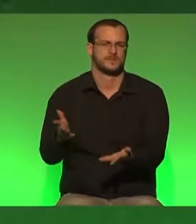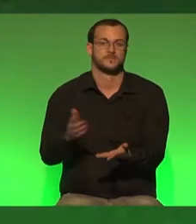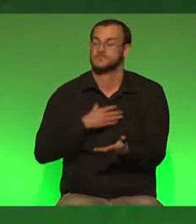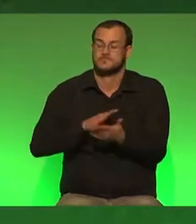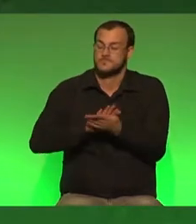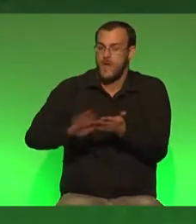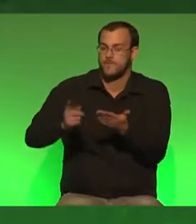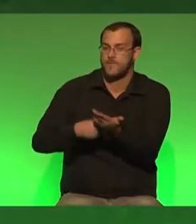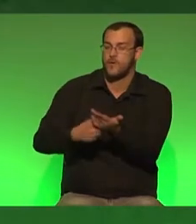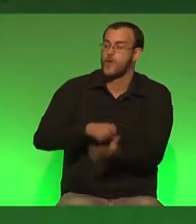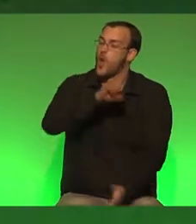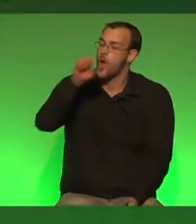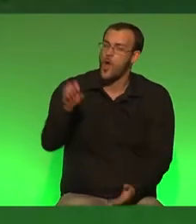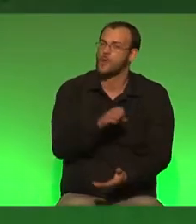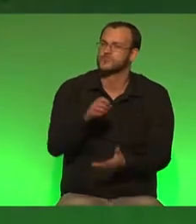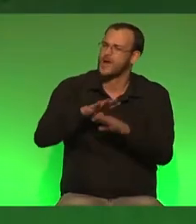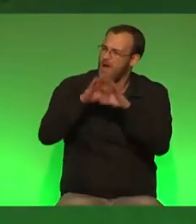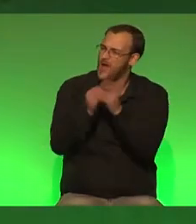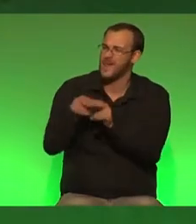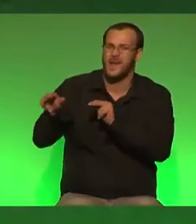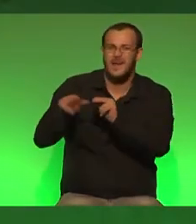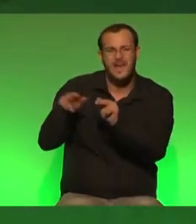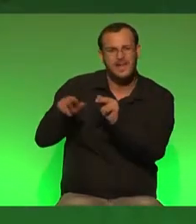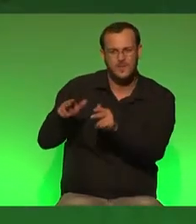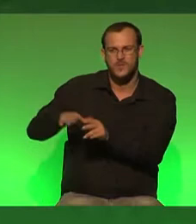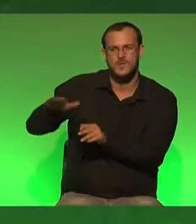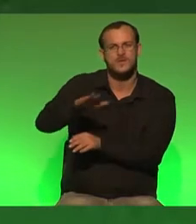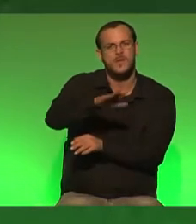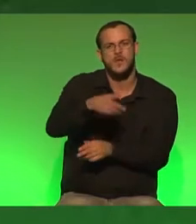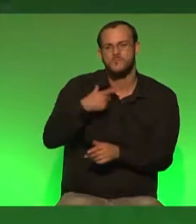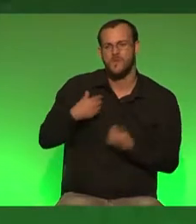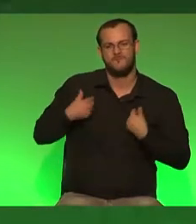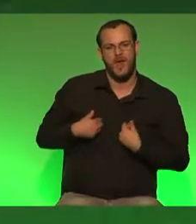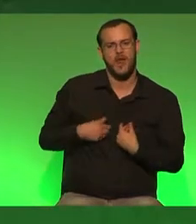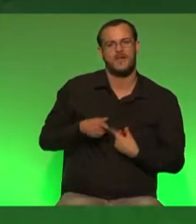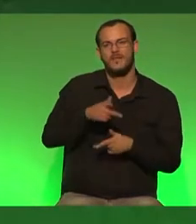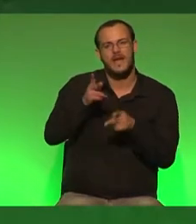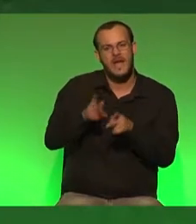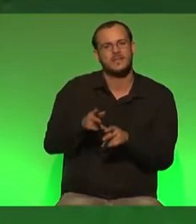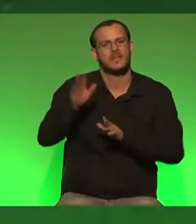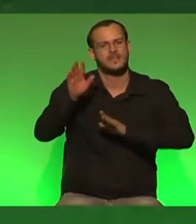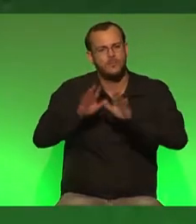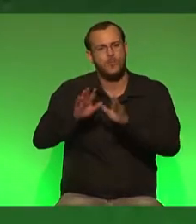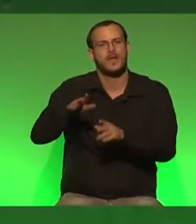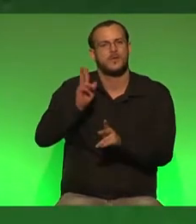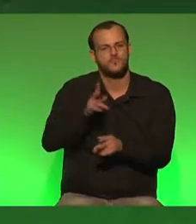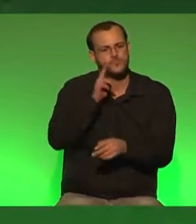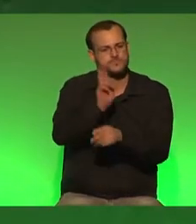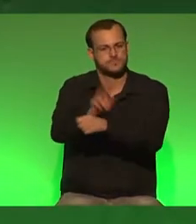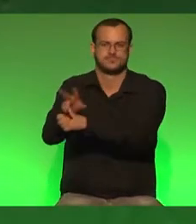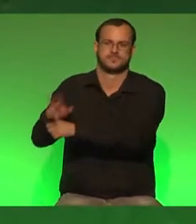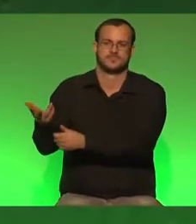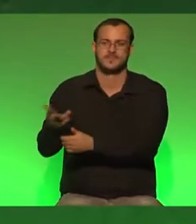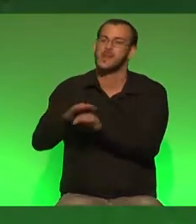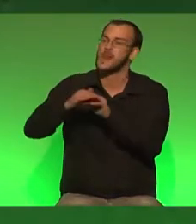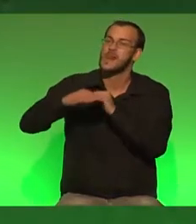Forderung. Europa muss alle Regierungen auf ihre Verhalten zu Rechtsstaatlichkeit und Demokratie überwachen. Und die